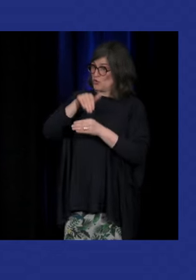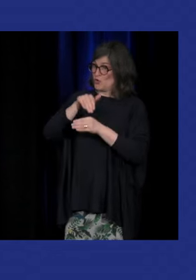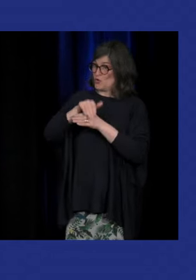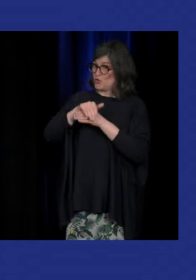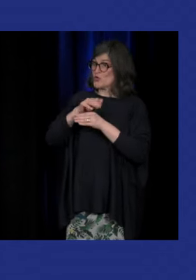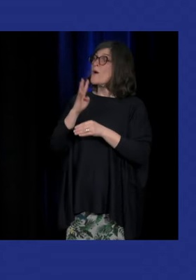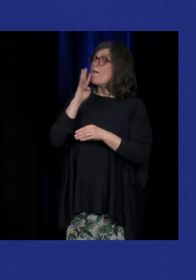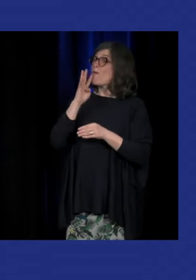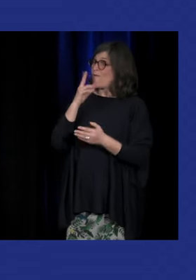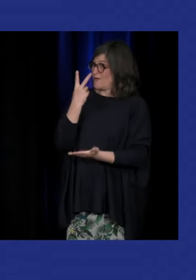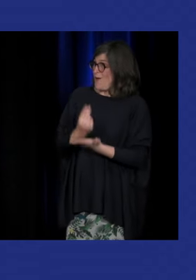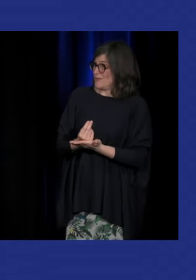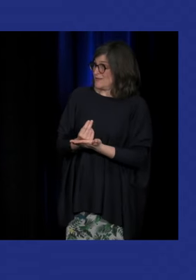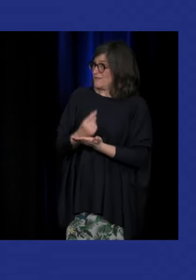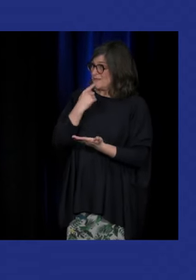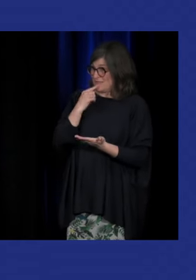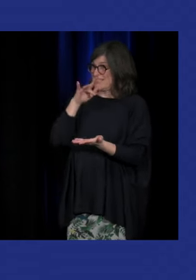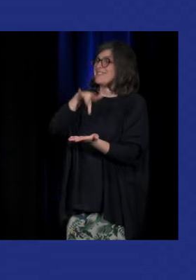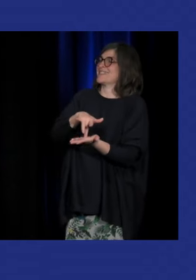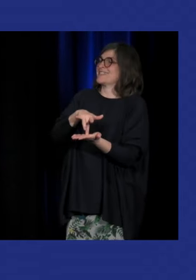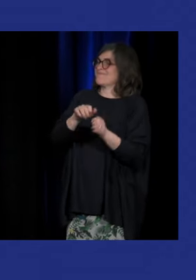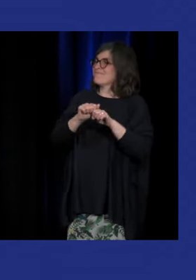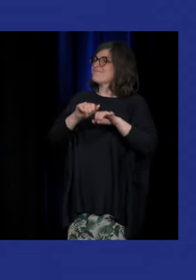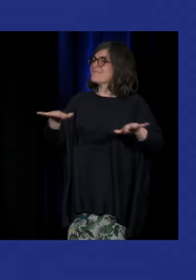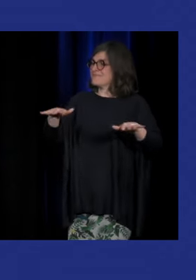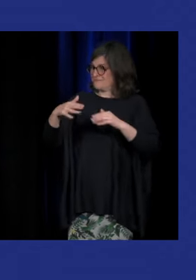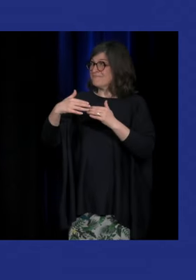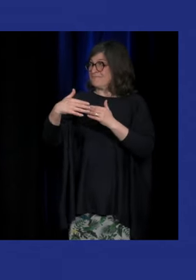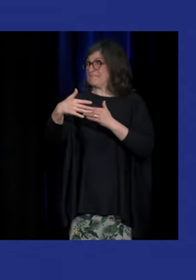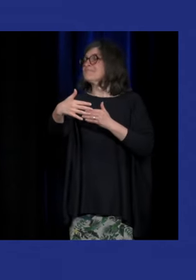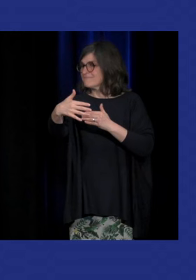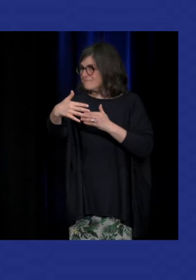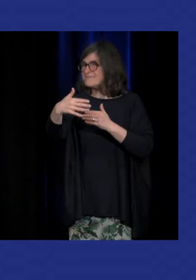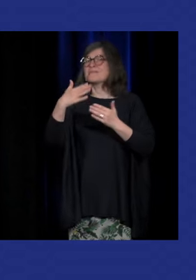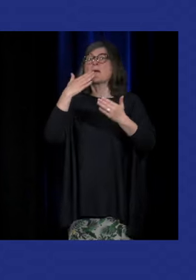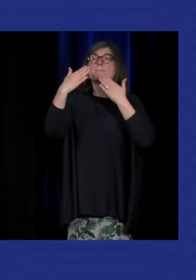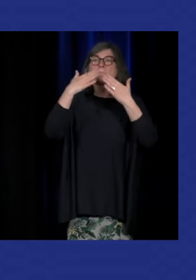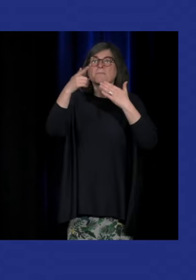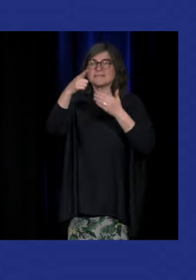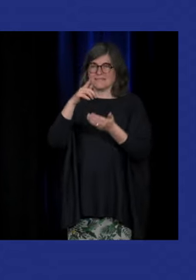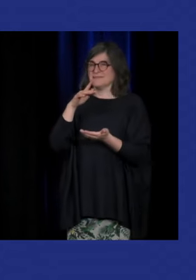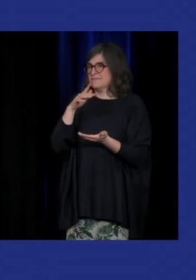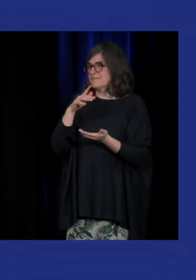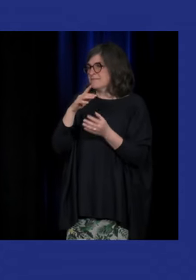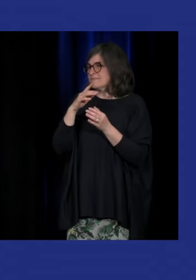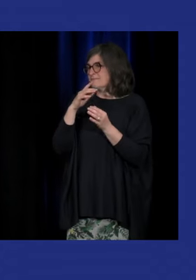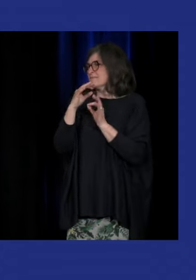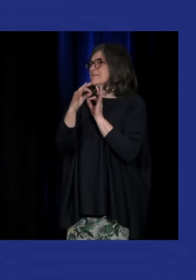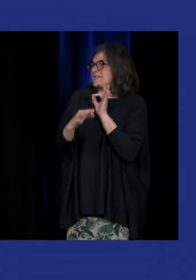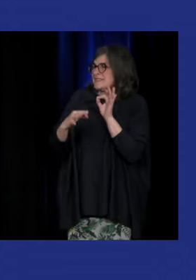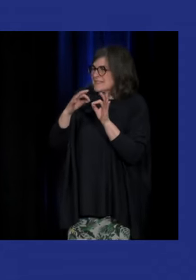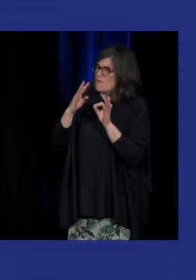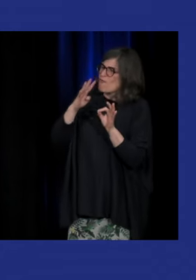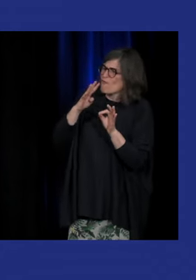temps sur notre site et je tiens à remercier toutes les personnes qui ont permis la mise en place de ce cycle particulièrement et de cette